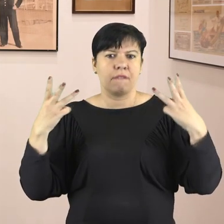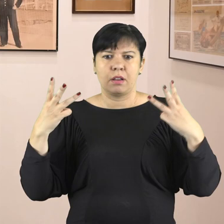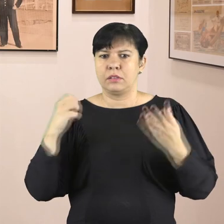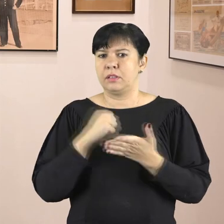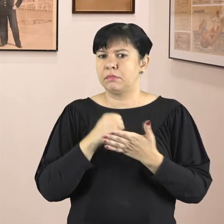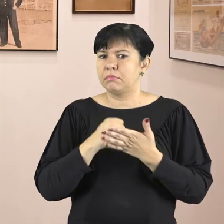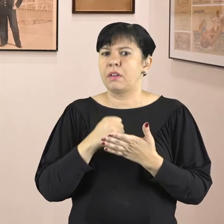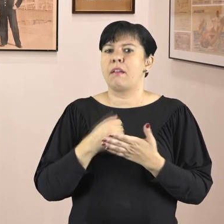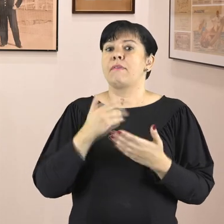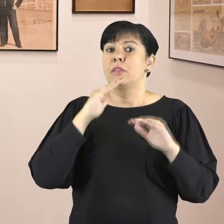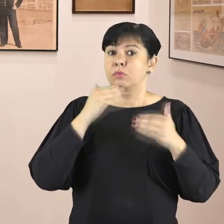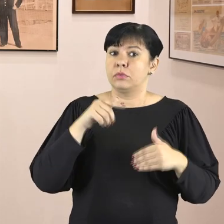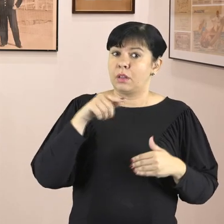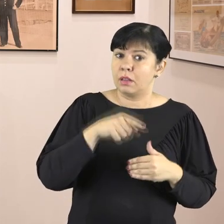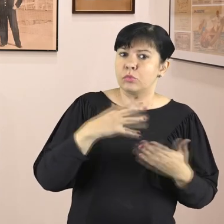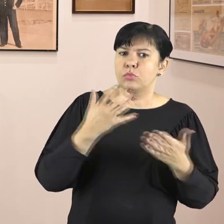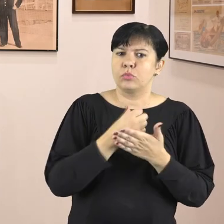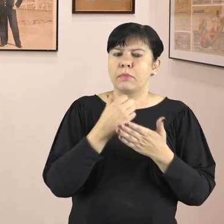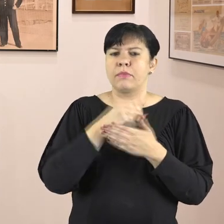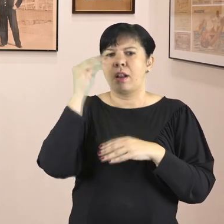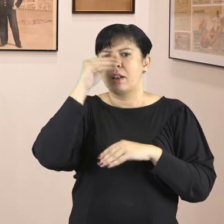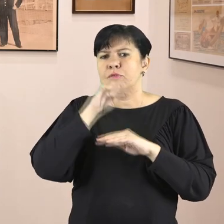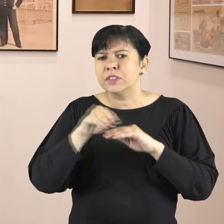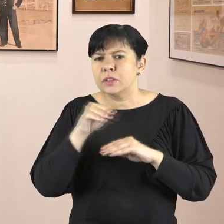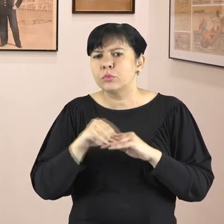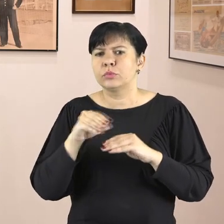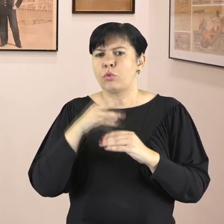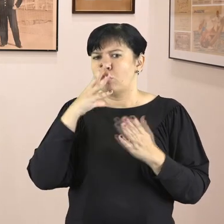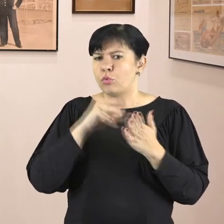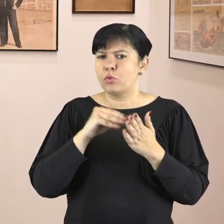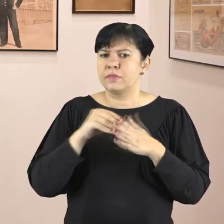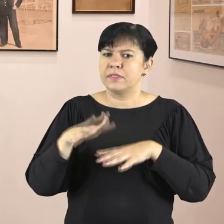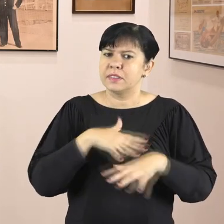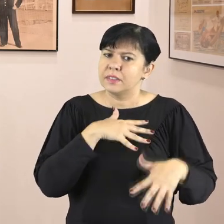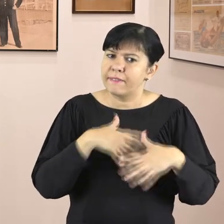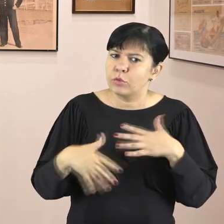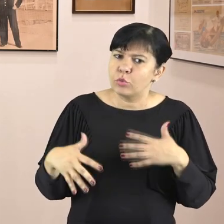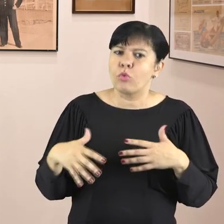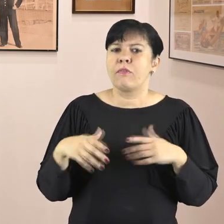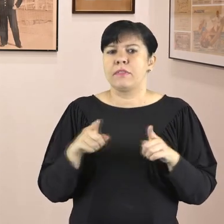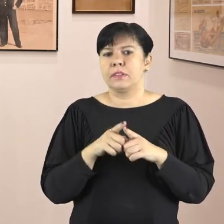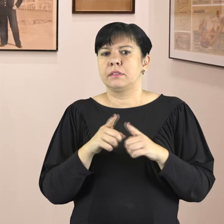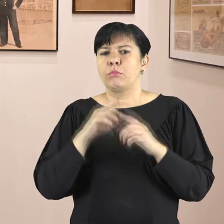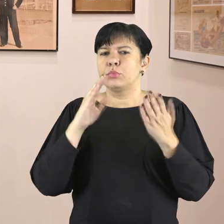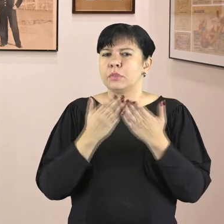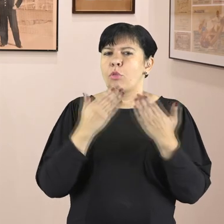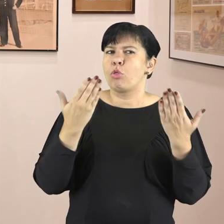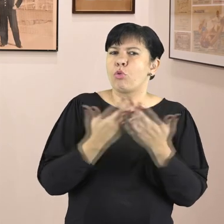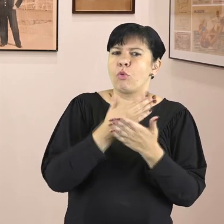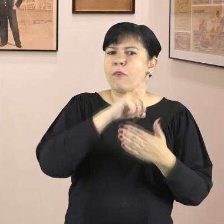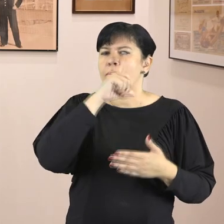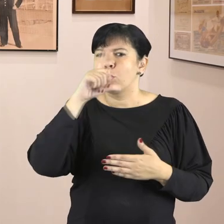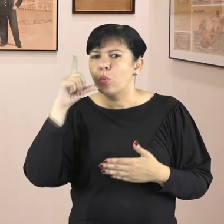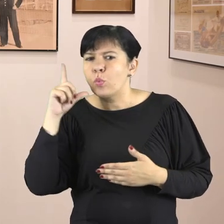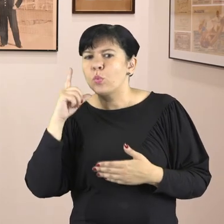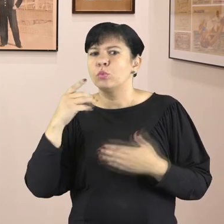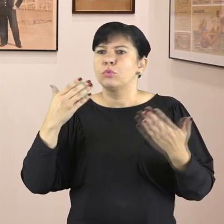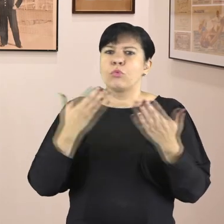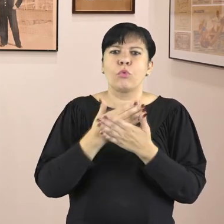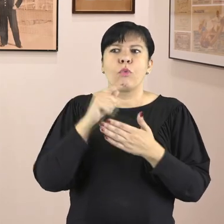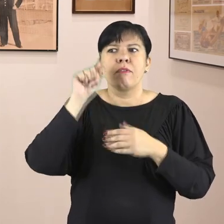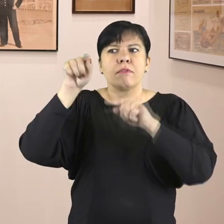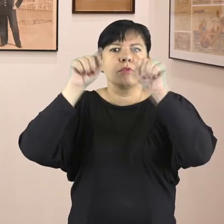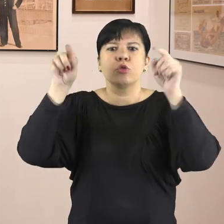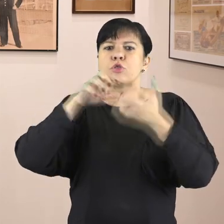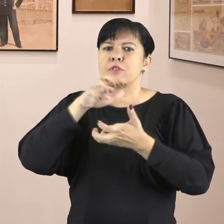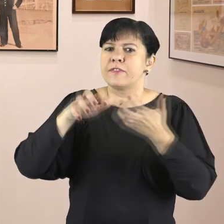była to życiowa wyprawa. Dzięki niej zdobywali wykształcenie, doświadczenie zawodowe, poznawali nowych ludzi, nowe